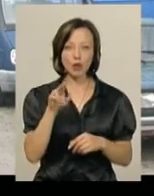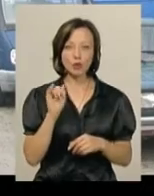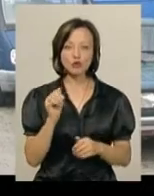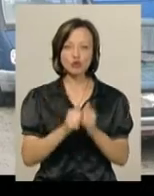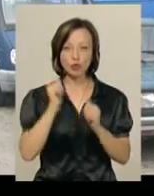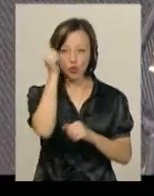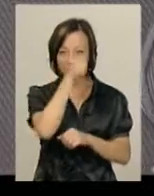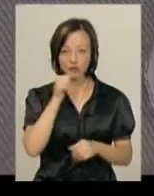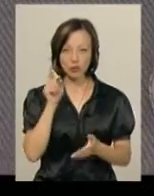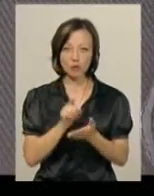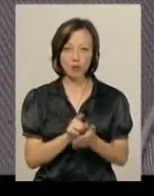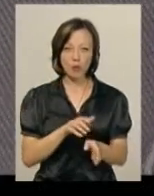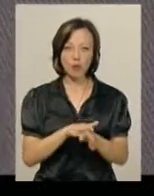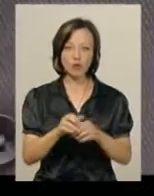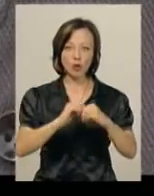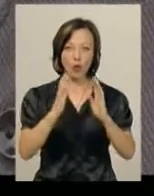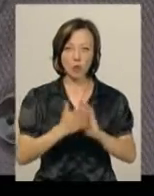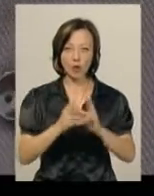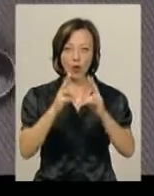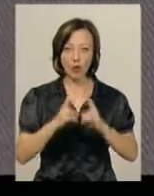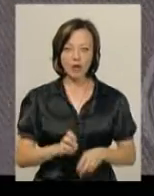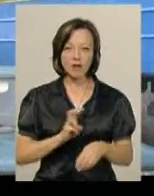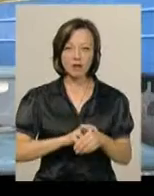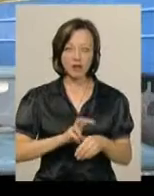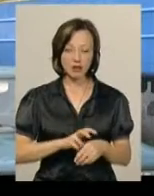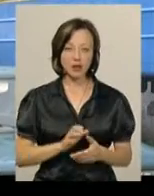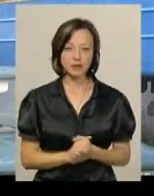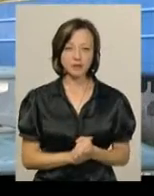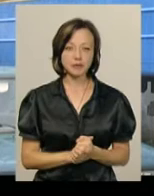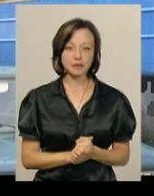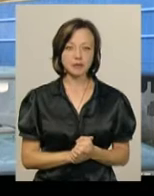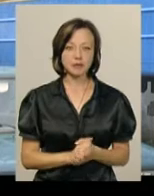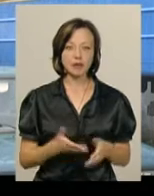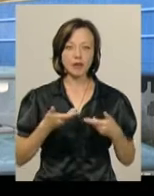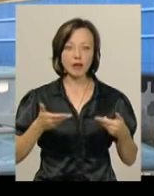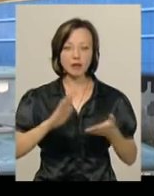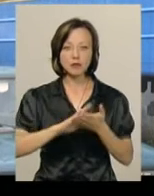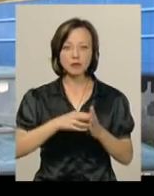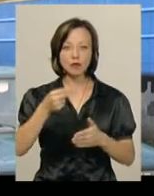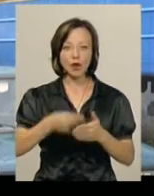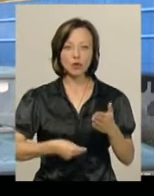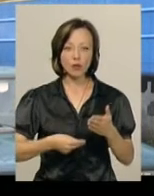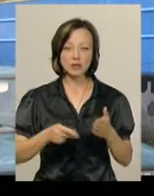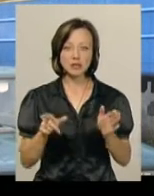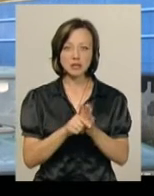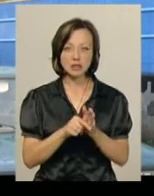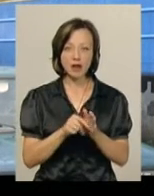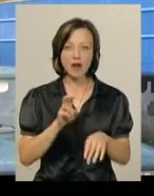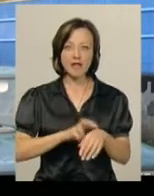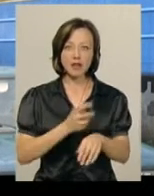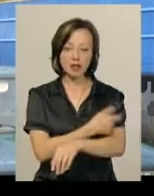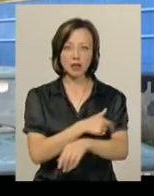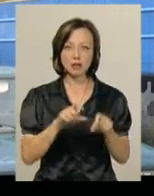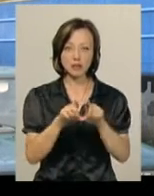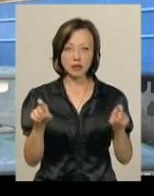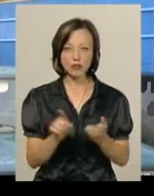пси обов'язково проходять повний комплексний огляд у ветеринара. Ми укладаємо договір з ветеринарними закладами, і вони